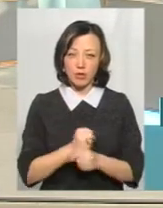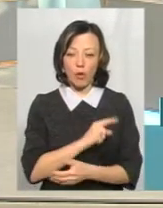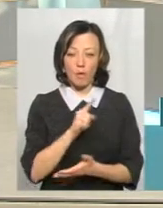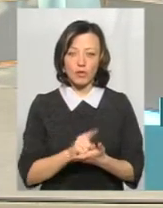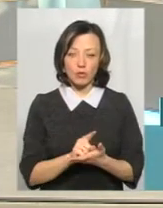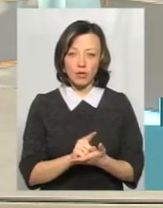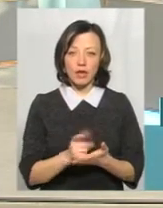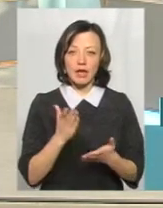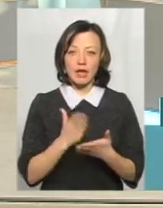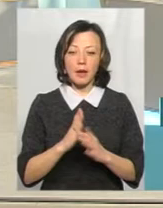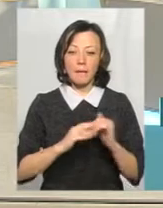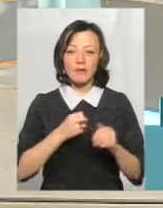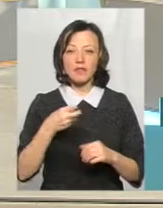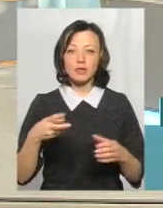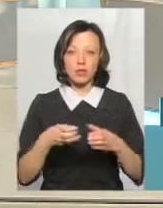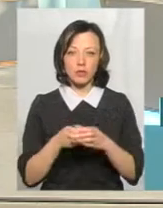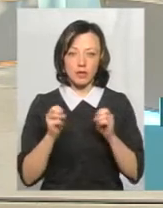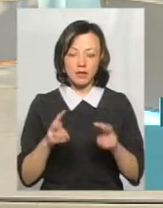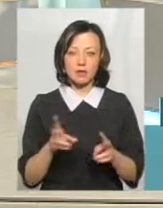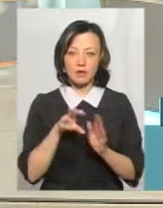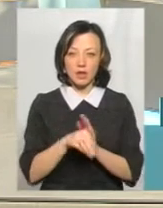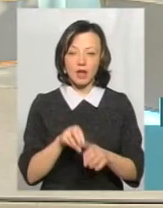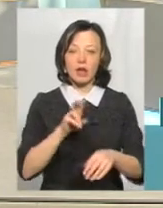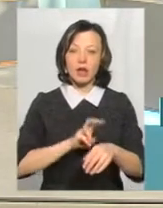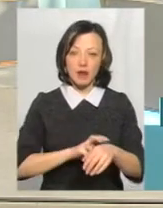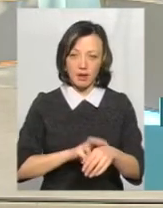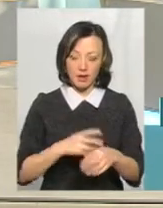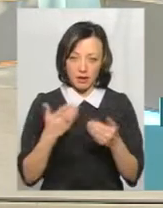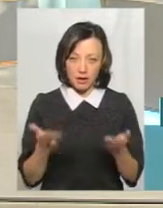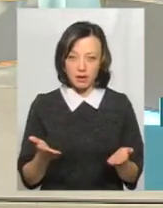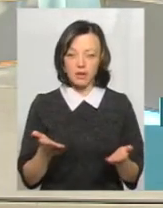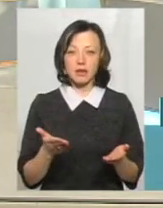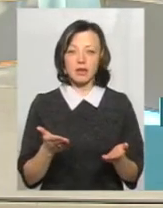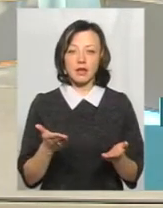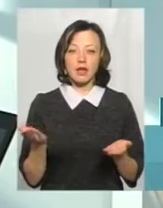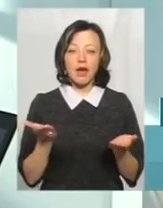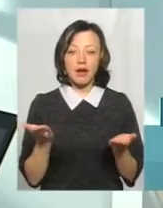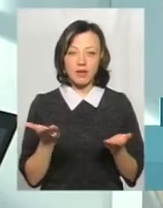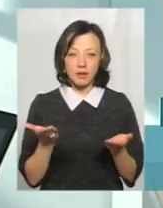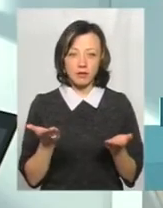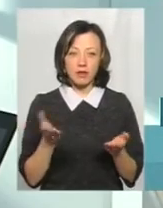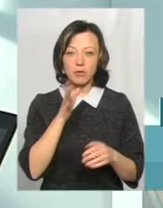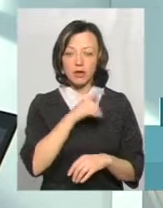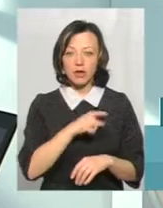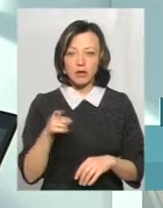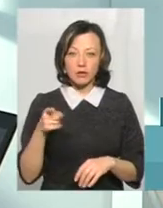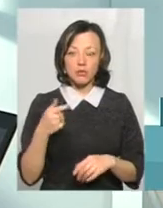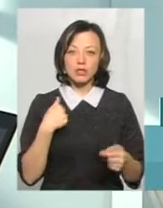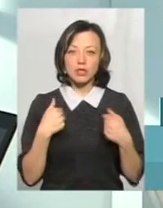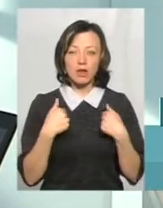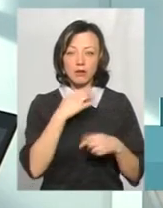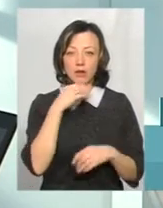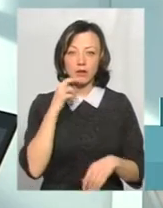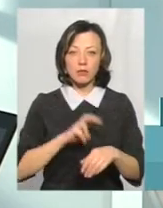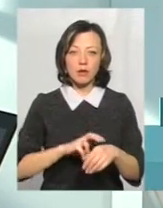'язково, що є професійні групи ризику. До них відносяться, до речі, ми медики, який був період, коли постраждали дуже